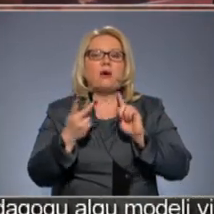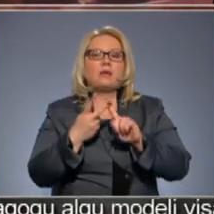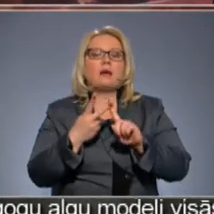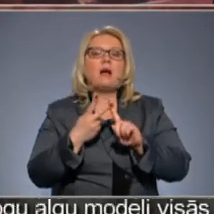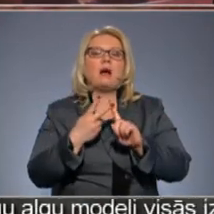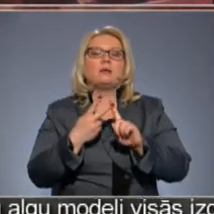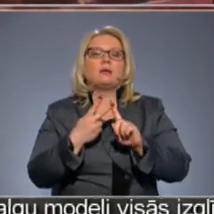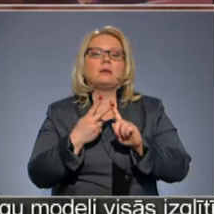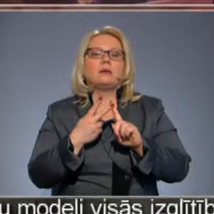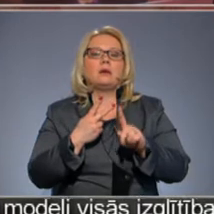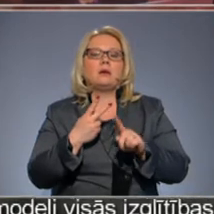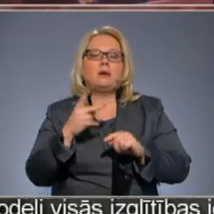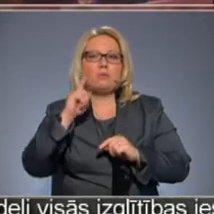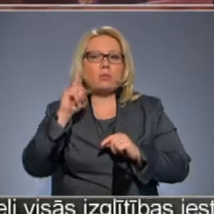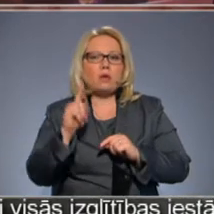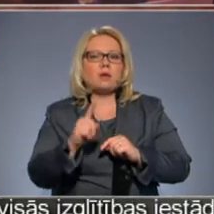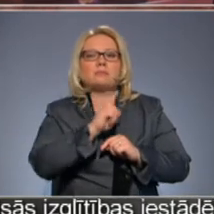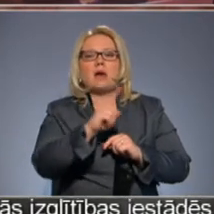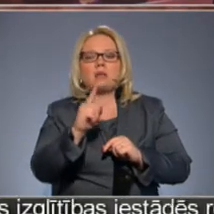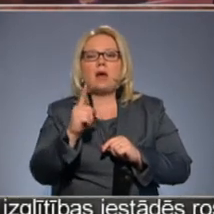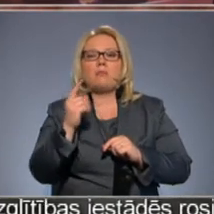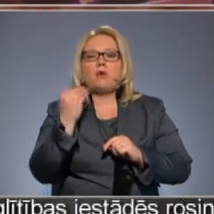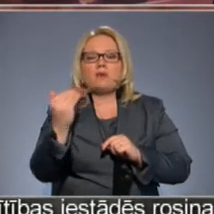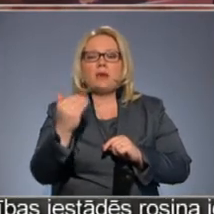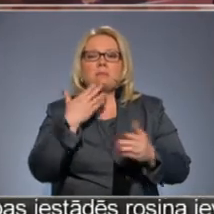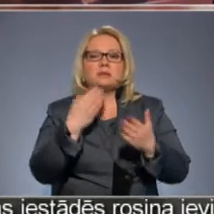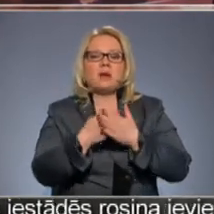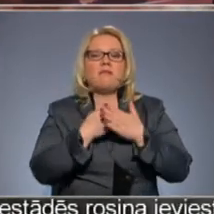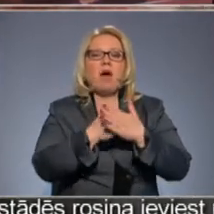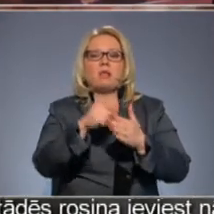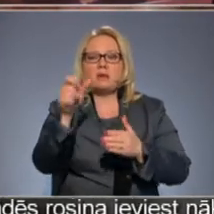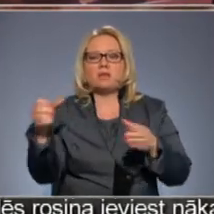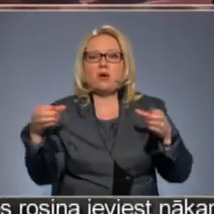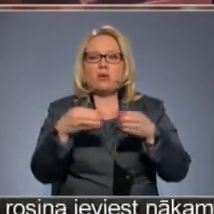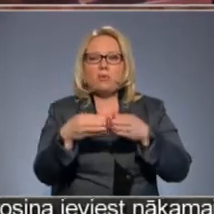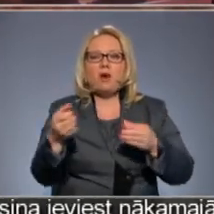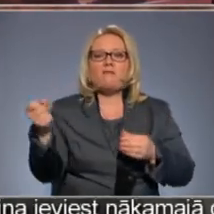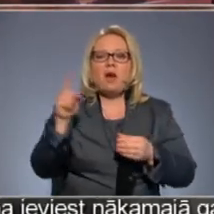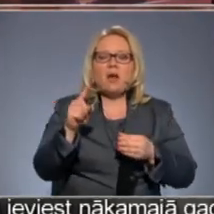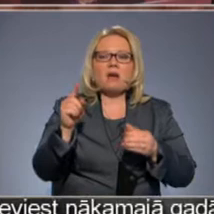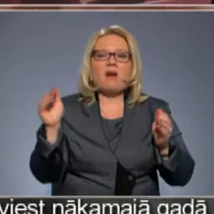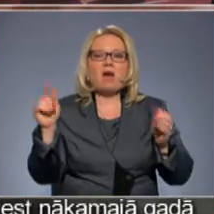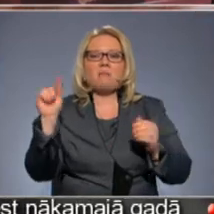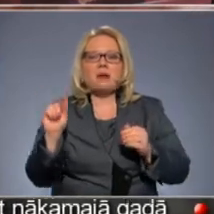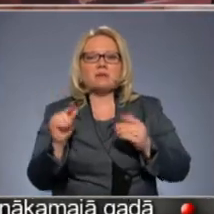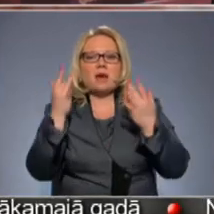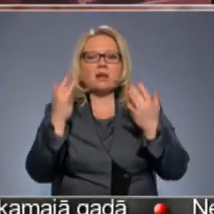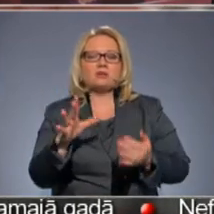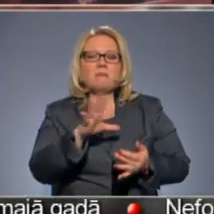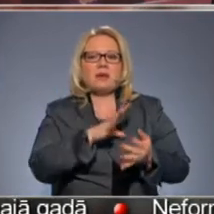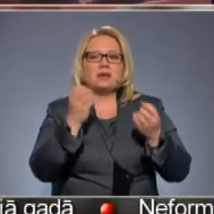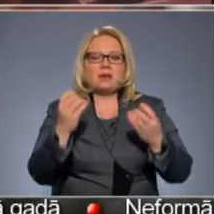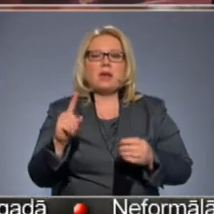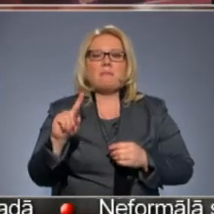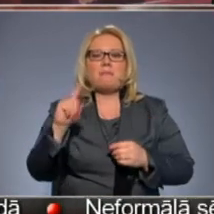Otrakārt, protams, katram no viņiem ir sava atbalstītāja grupa, bet, man liekas, vairāk vai mazāk arī tomēr tas rezultāts bija diezgan skairs,